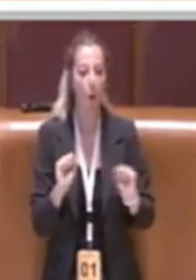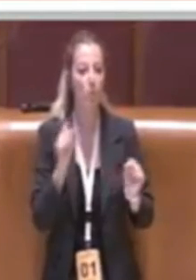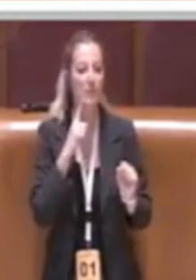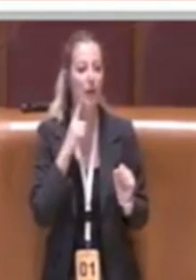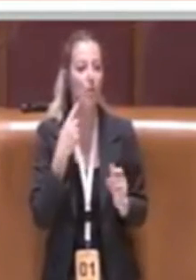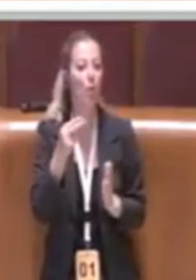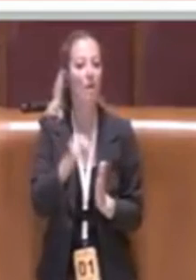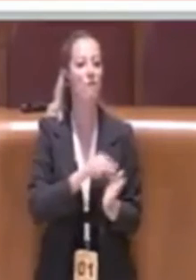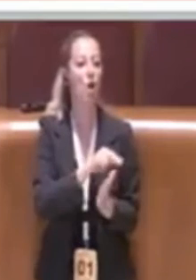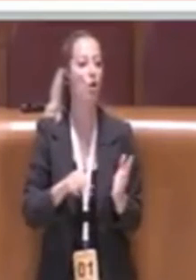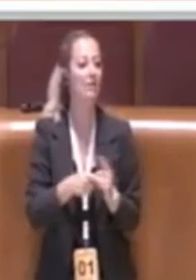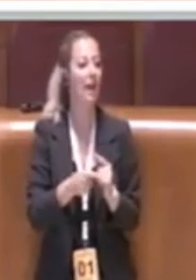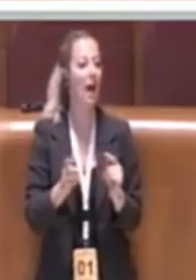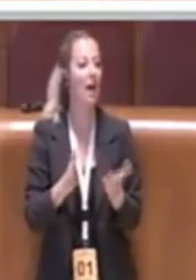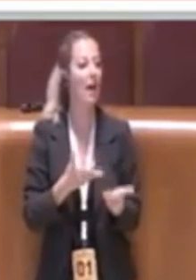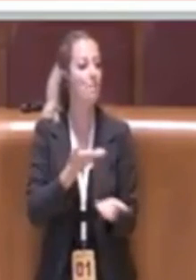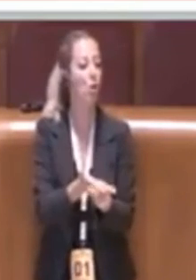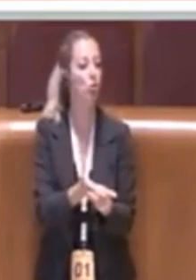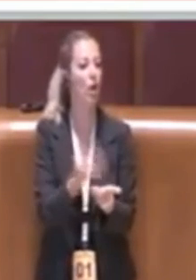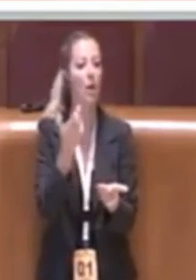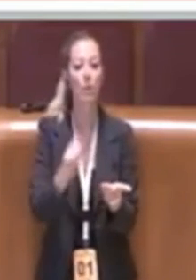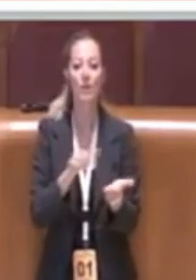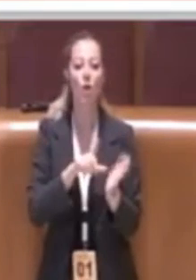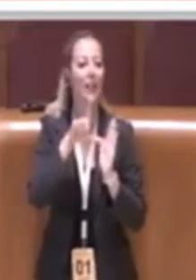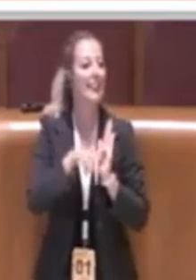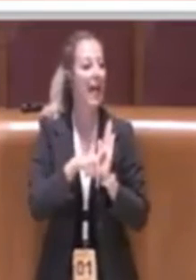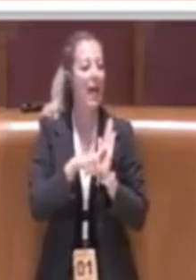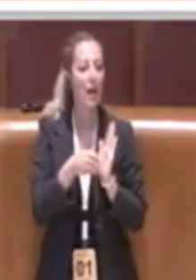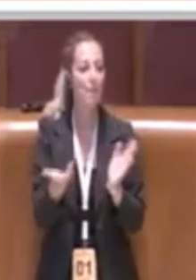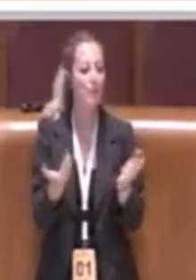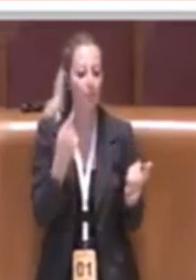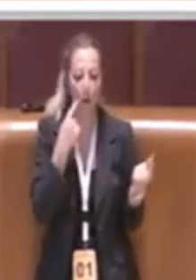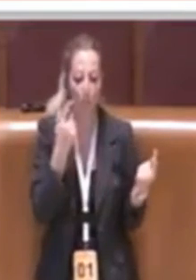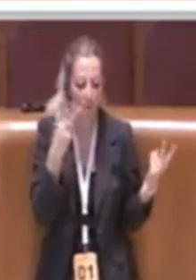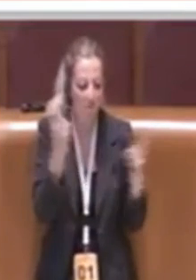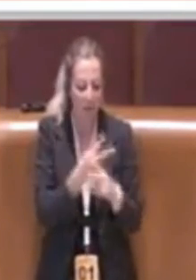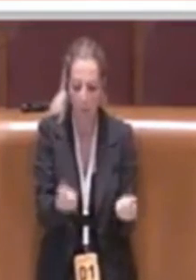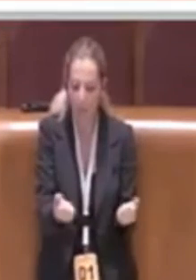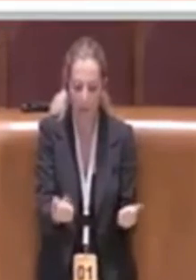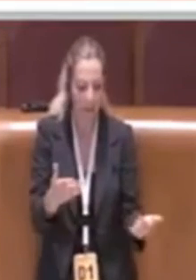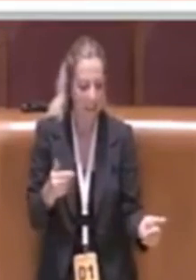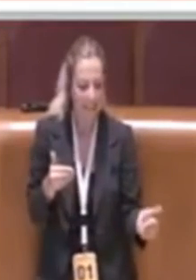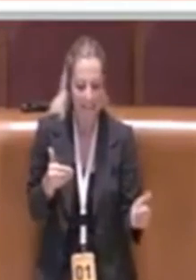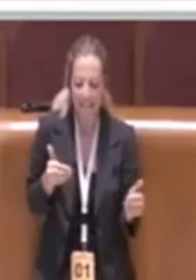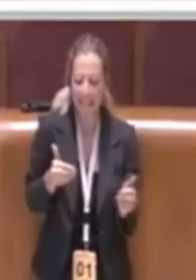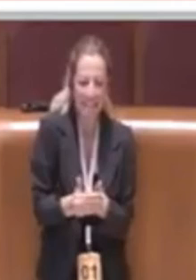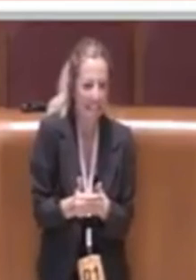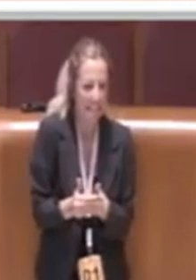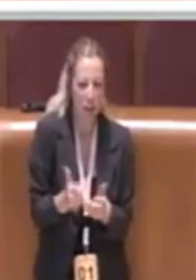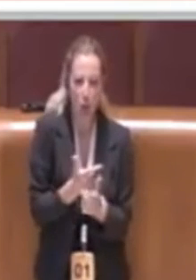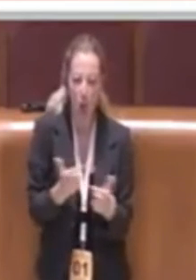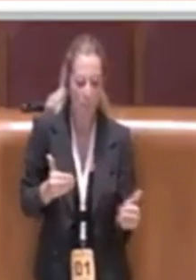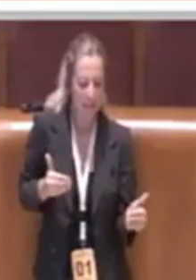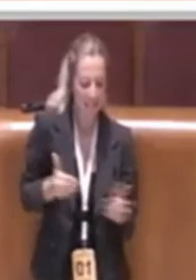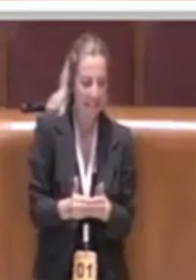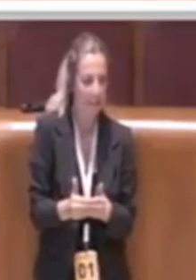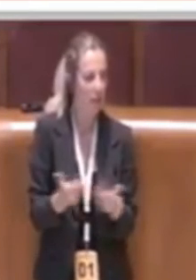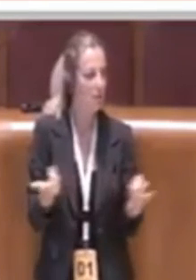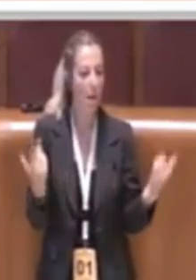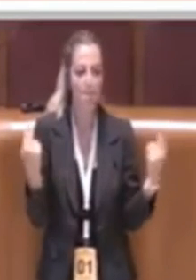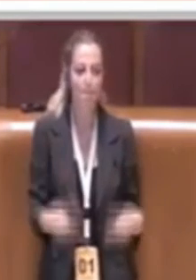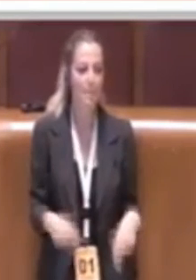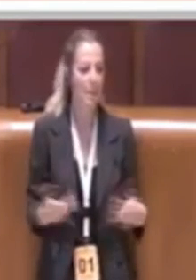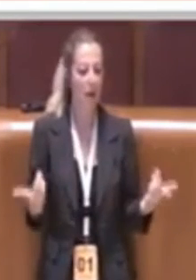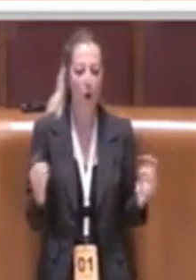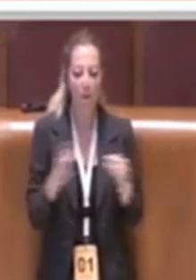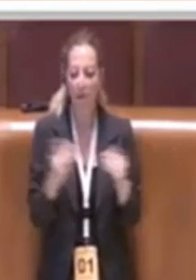mozione, perché i tempi sono oggettivamente stretti, troppo stretti per poter fare qualche cosa